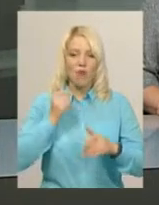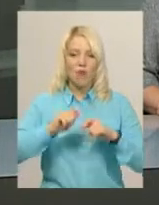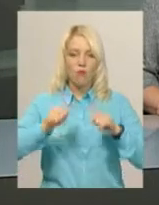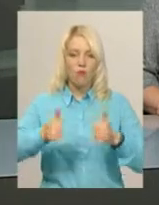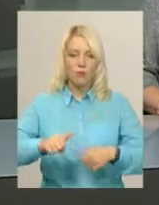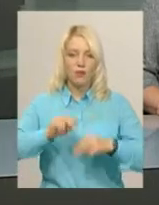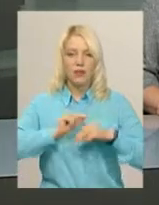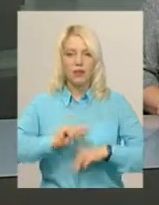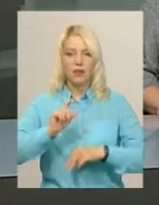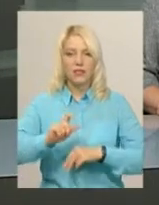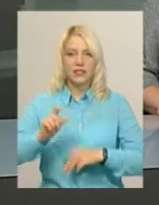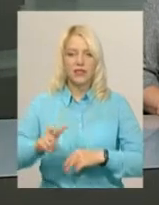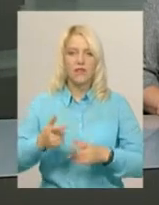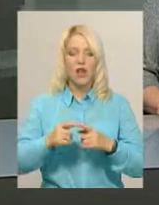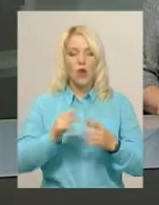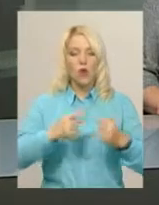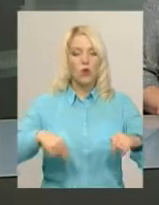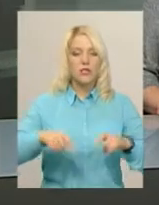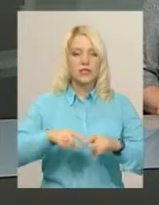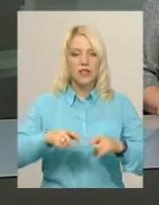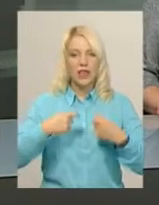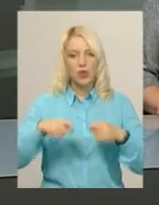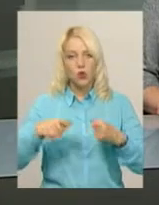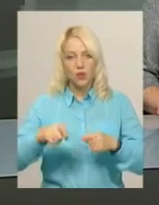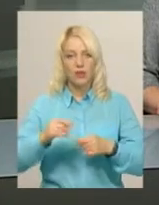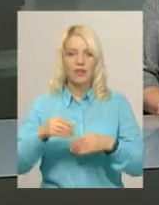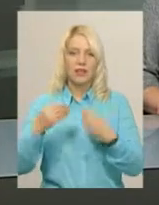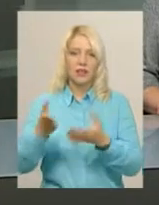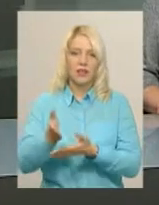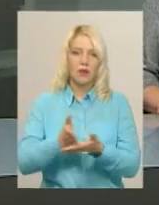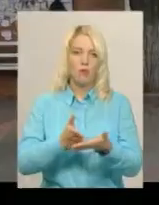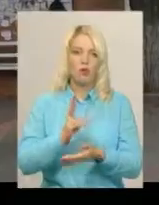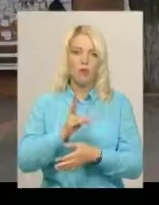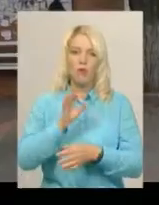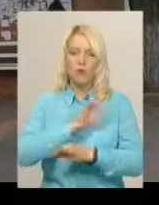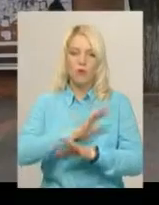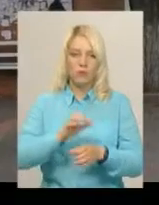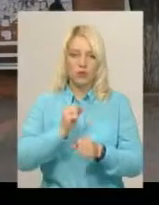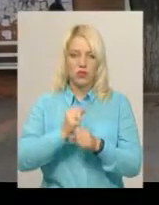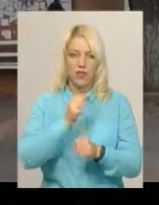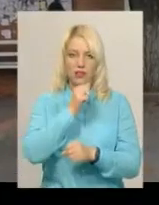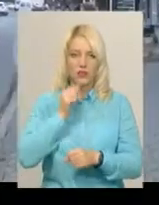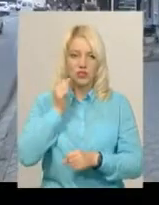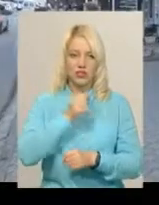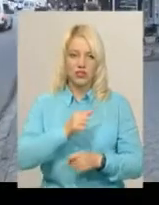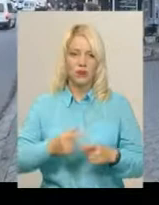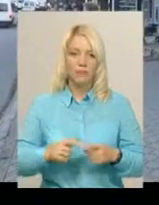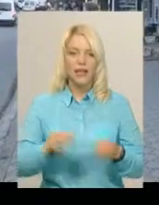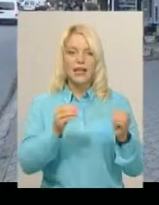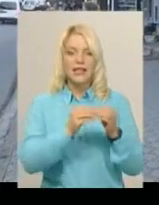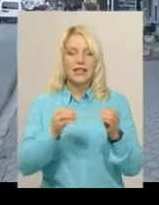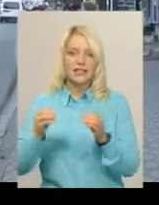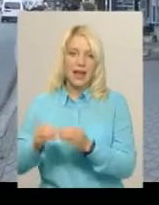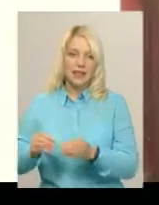надання послуг. Кому невигідно працювати в тіні – далі у сюжеті. На вулиці Інститутській у Хмельницькому десятки